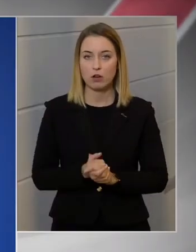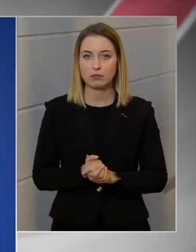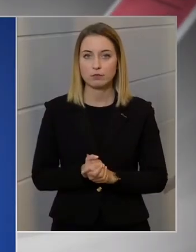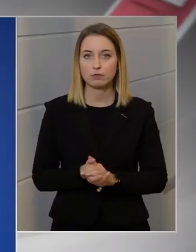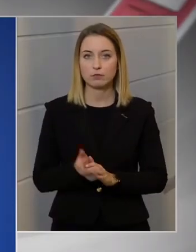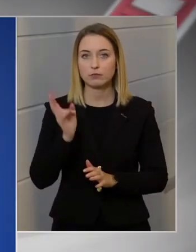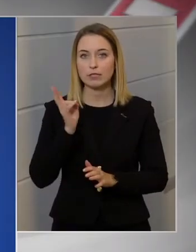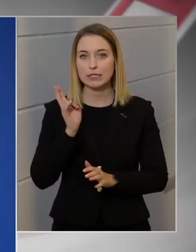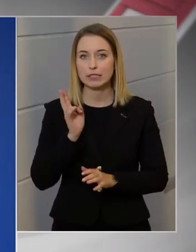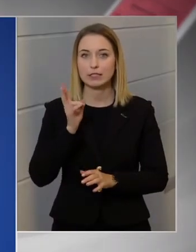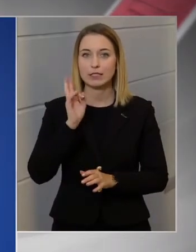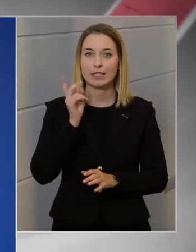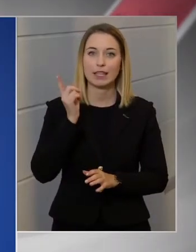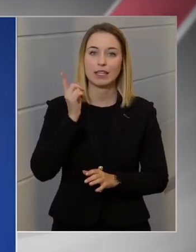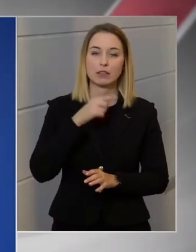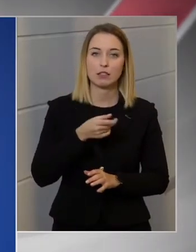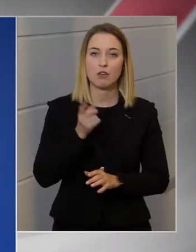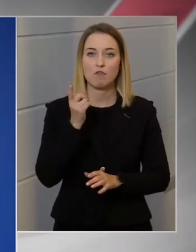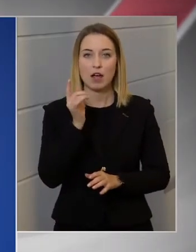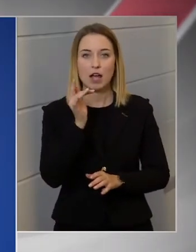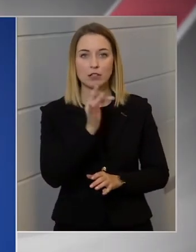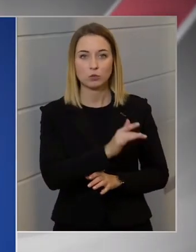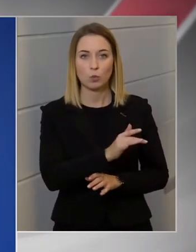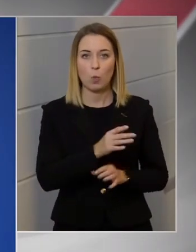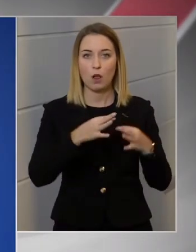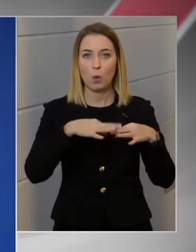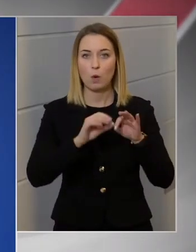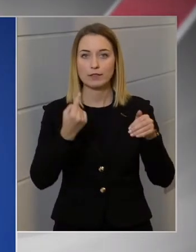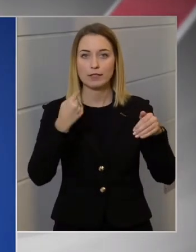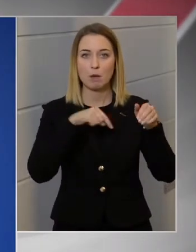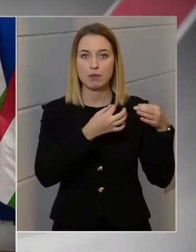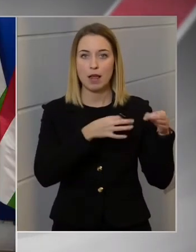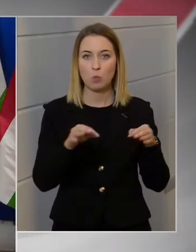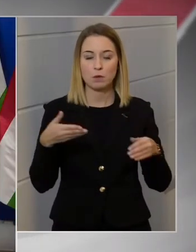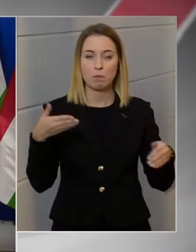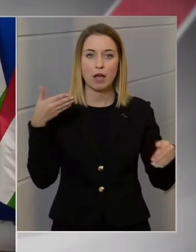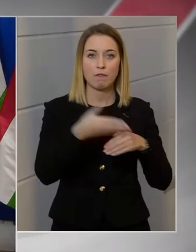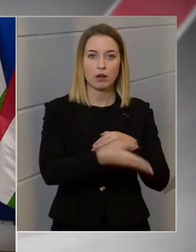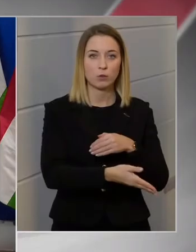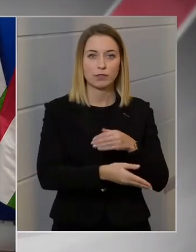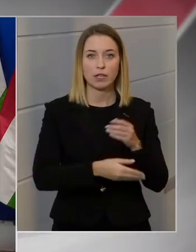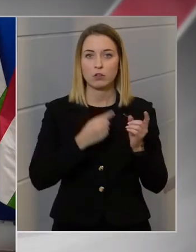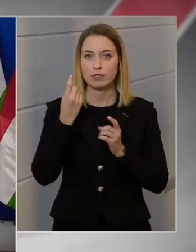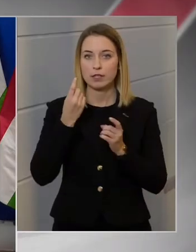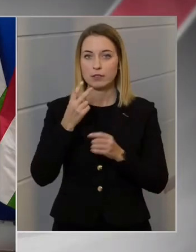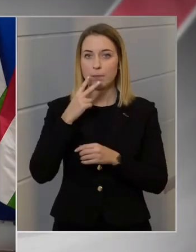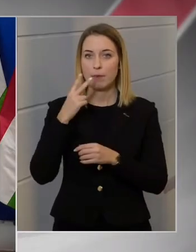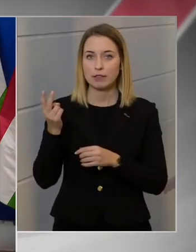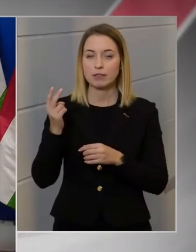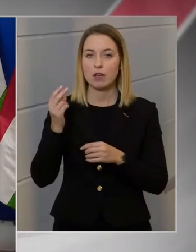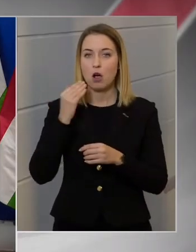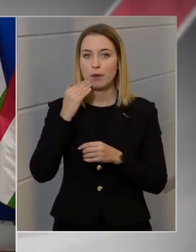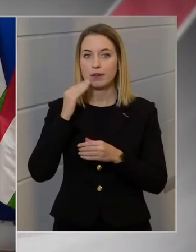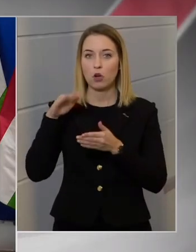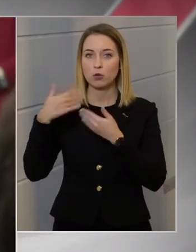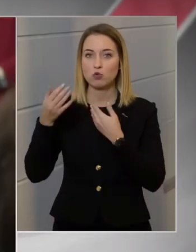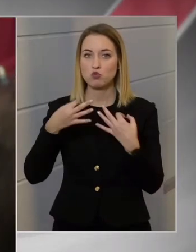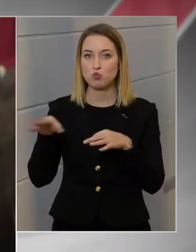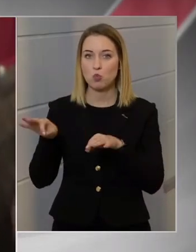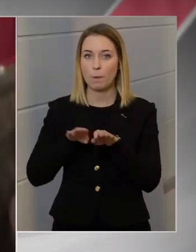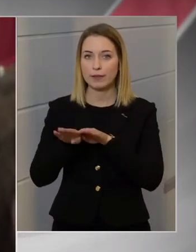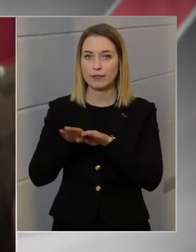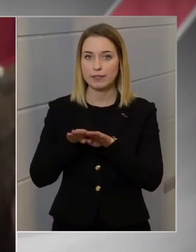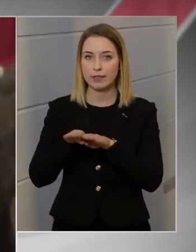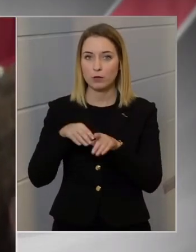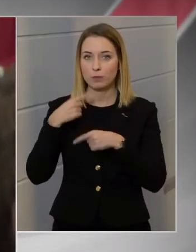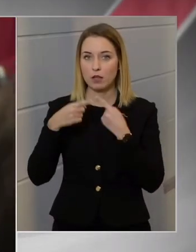Tehát az, hogy ki kit vádol egy ország belügyeibe való beavatkozása, ha szerintem megnézné az amerikai külügyminisztérium közleményeit,